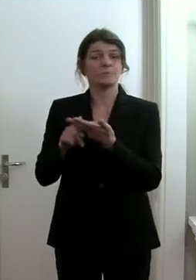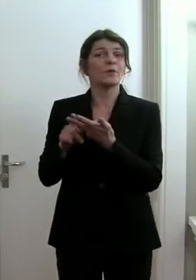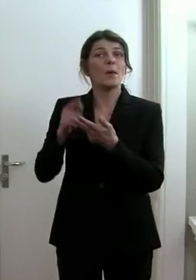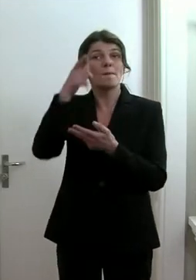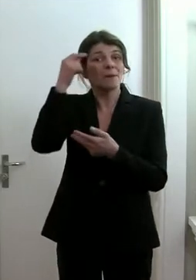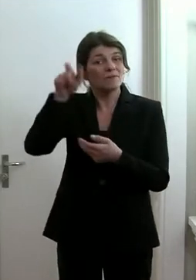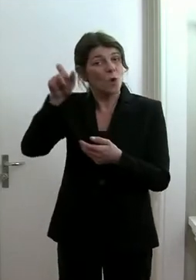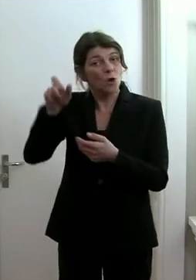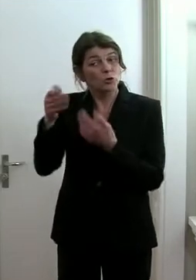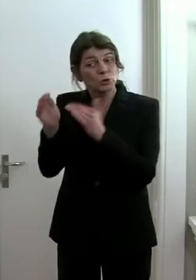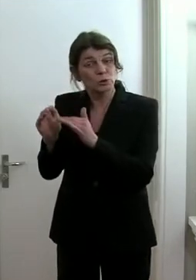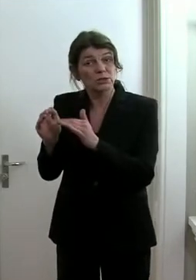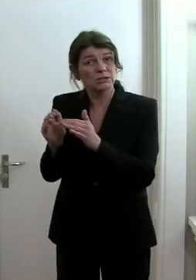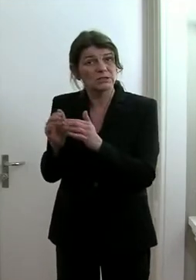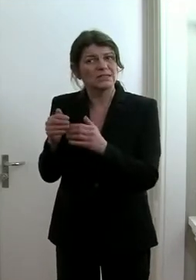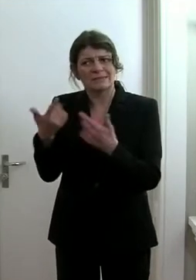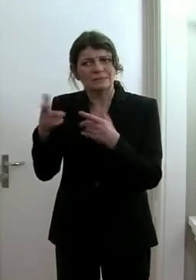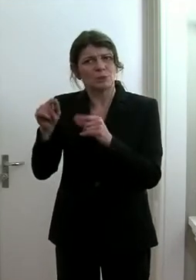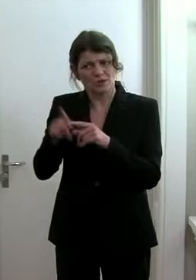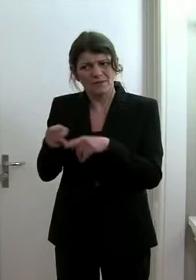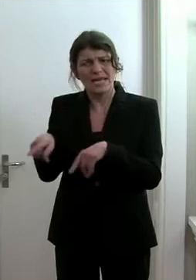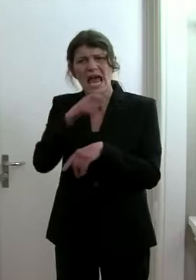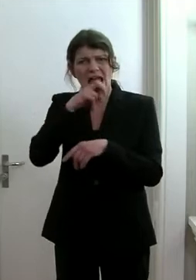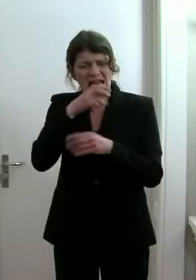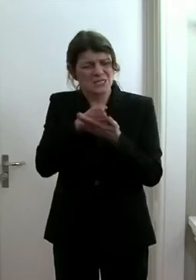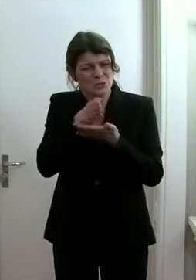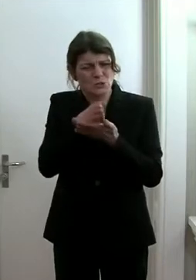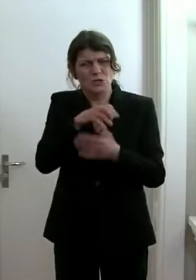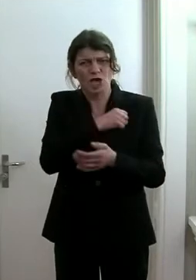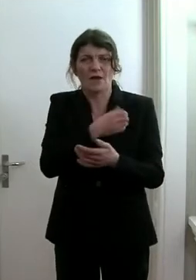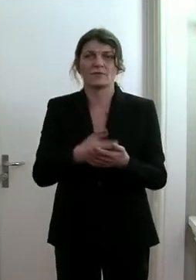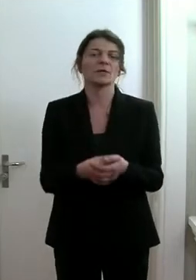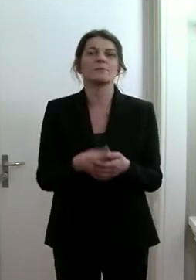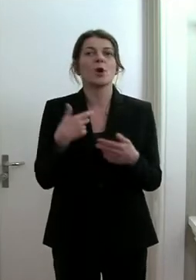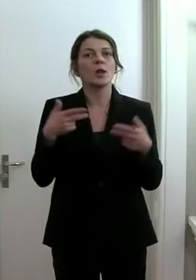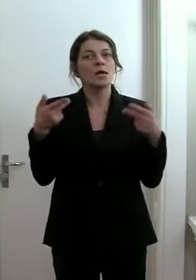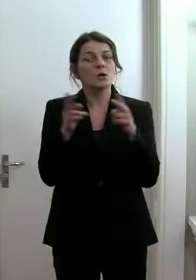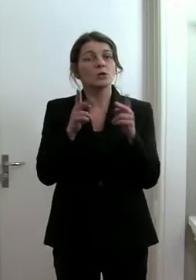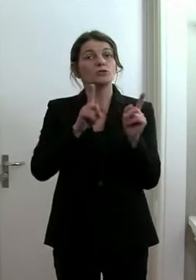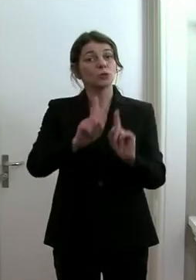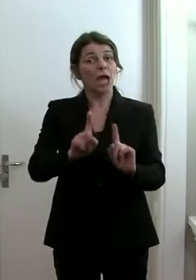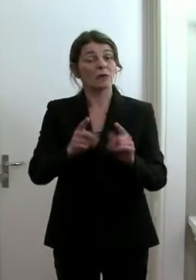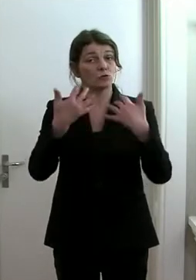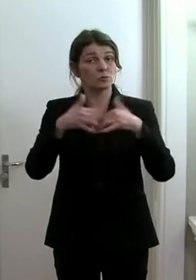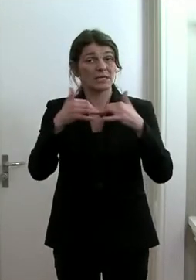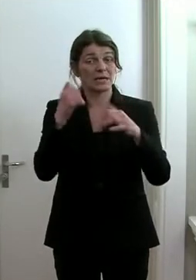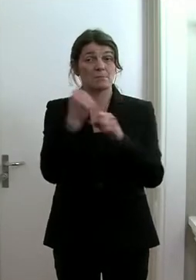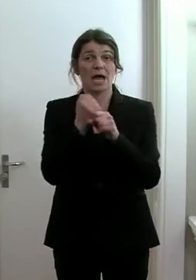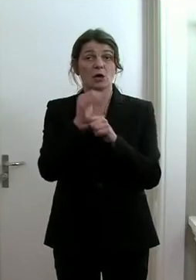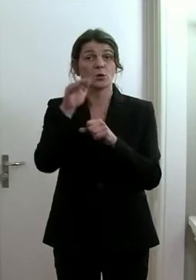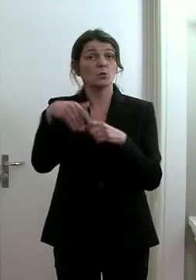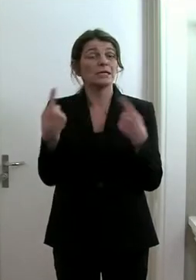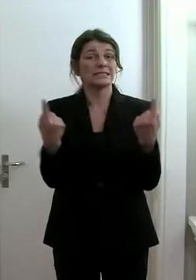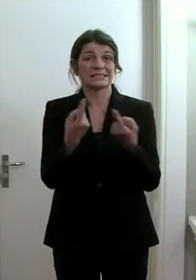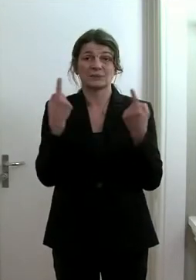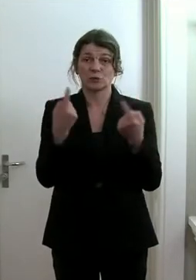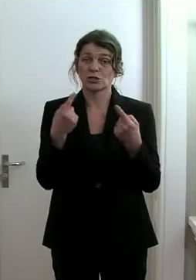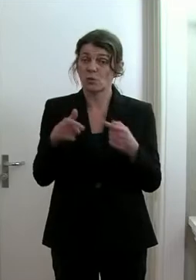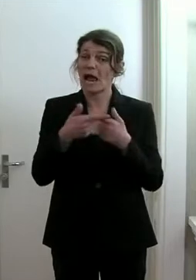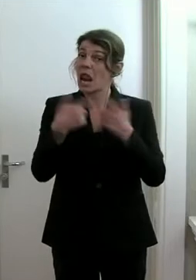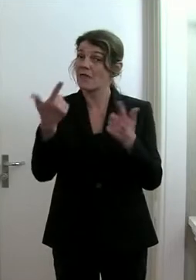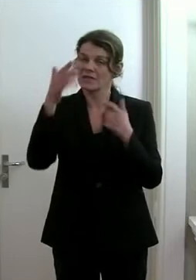bedeuten. Als erstes möchte ich Ihnen kurz einen aktuellen Statusbericht über die Situation bei der